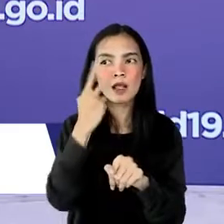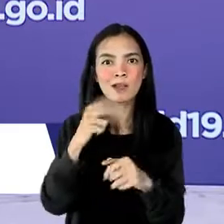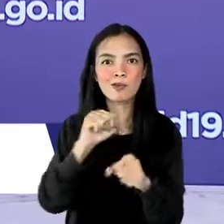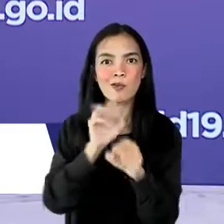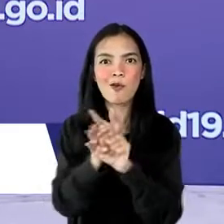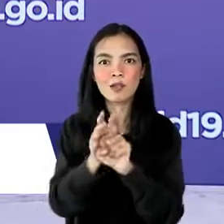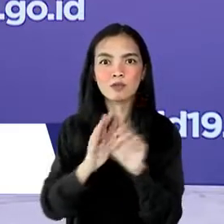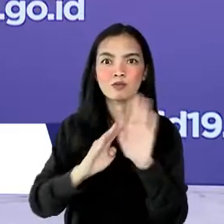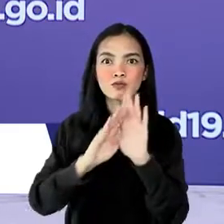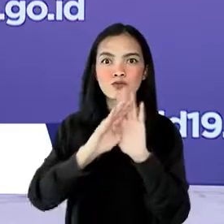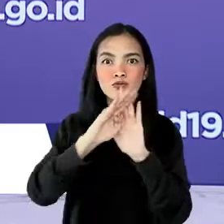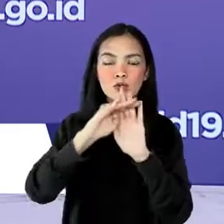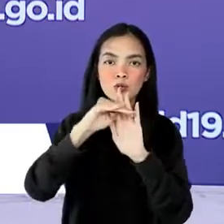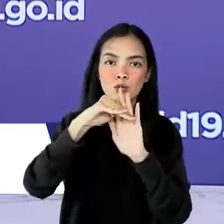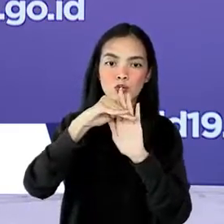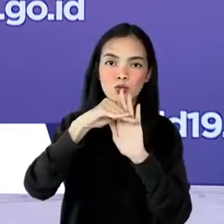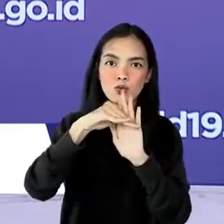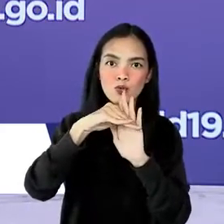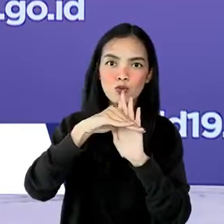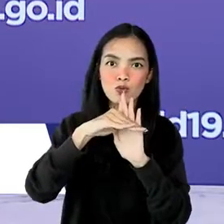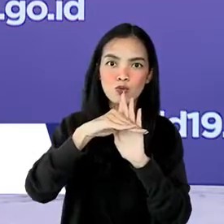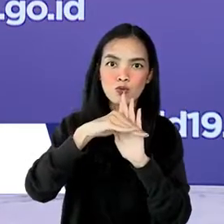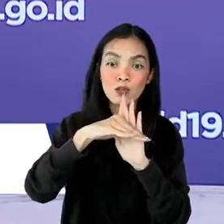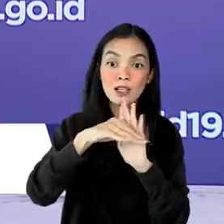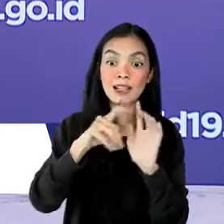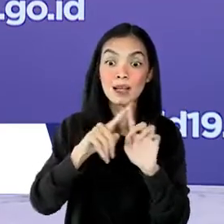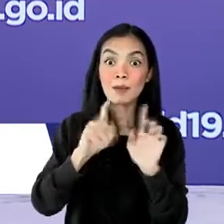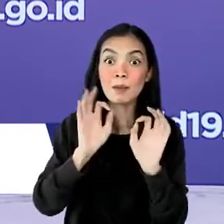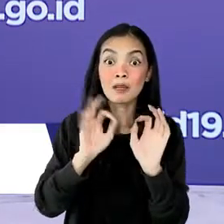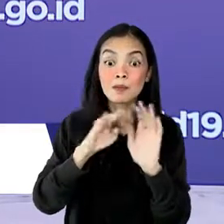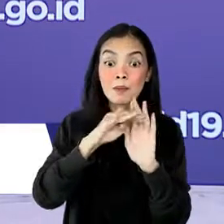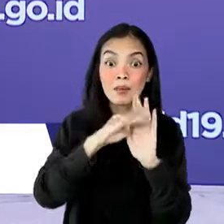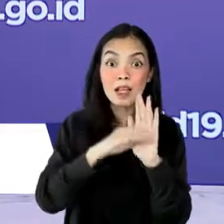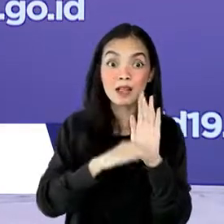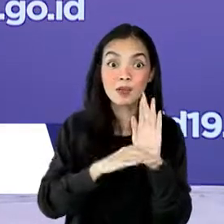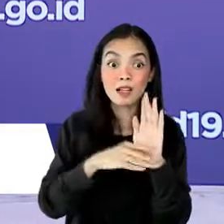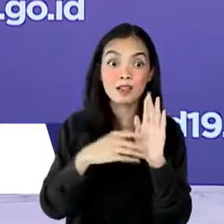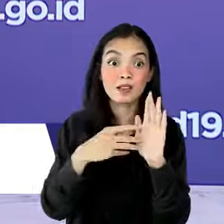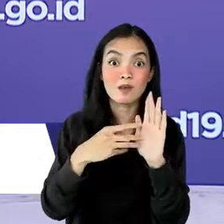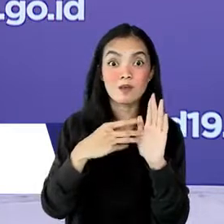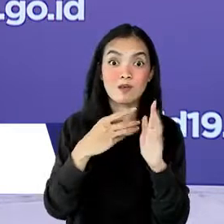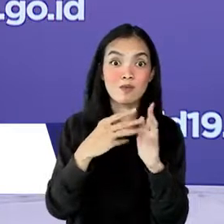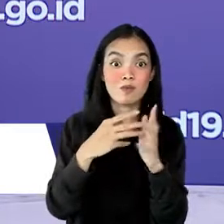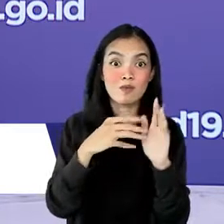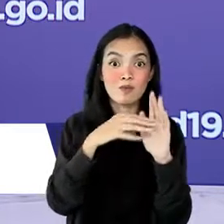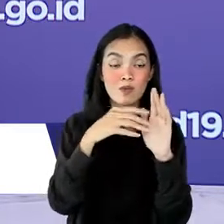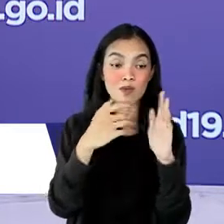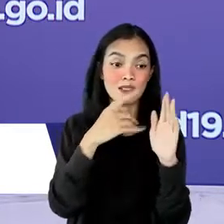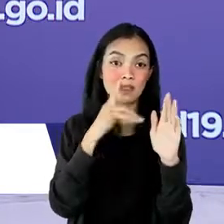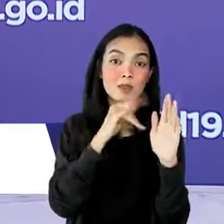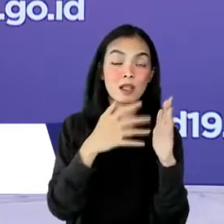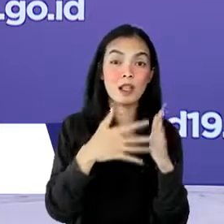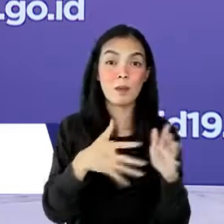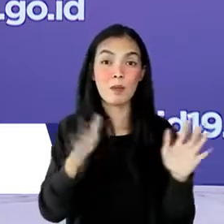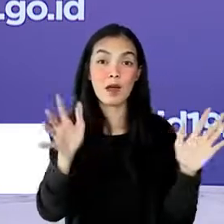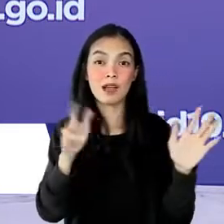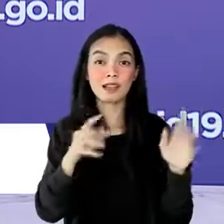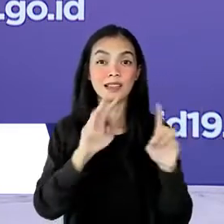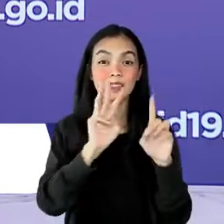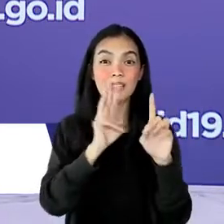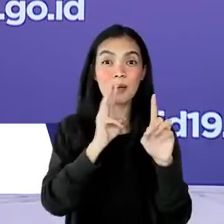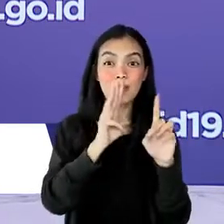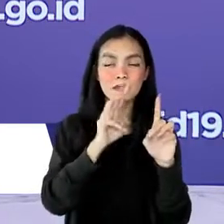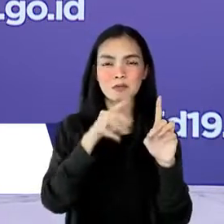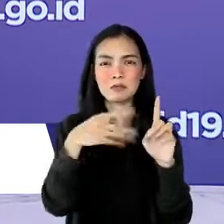dapat menurun. Namun, saat relaksasi selama 13 sampai dengan 20 minggu, kasus